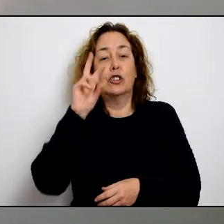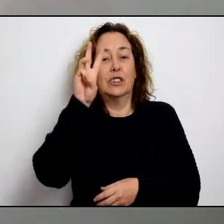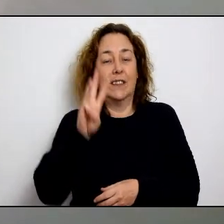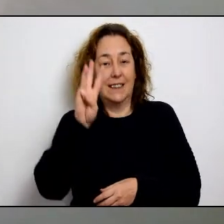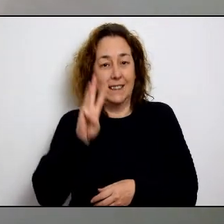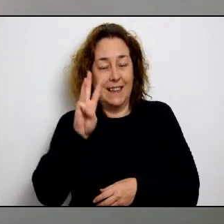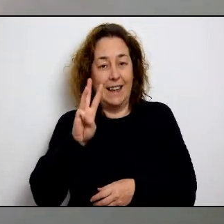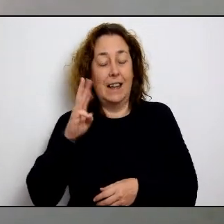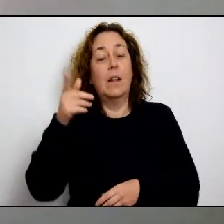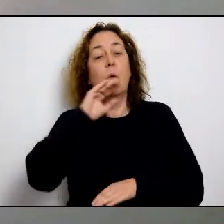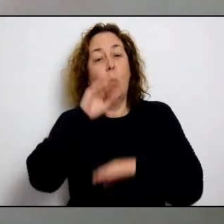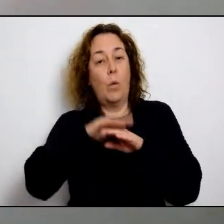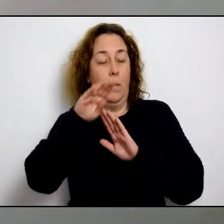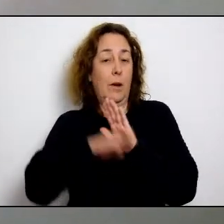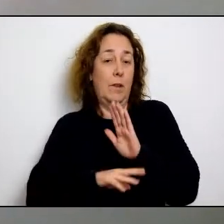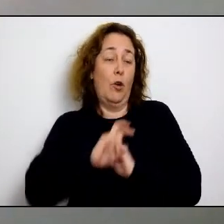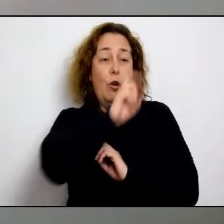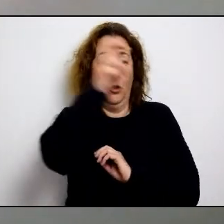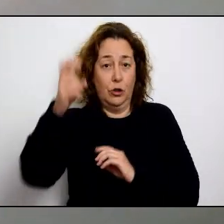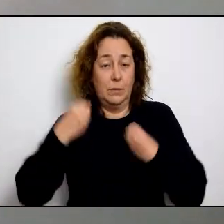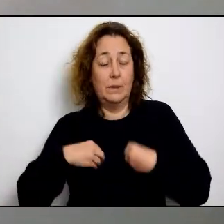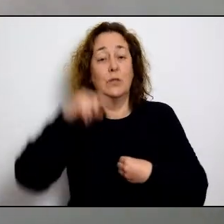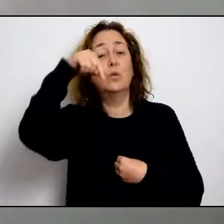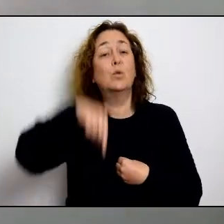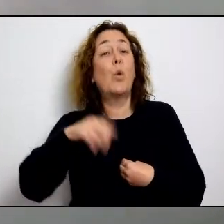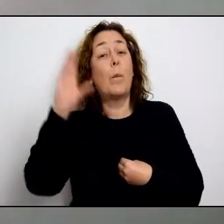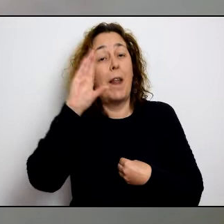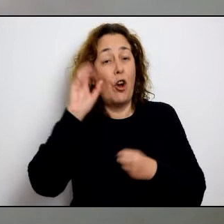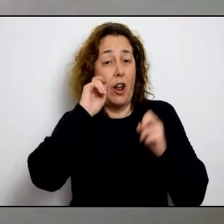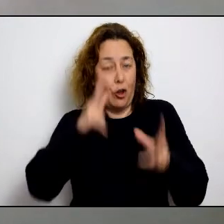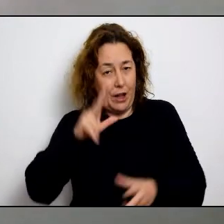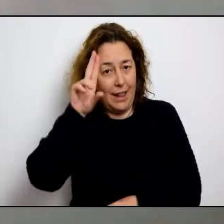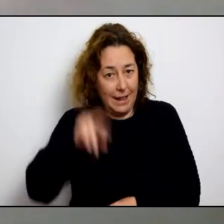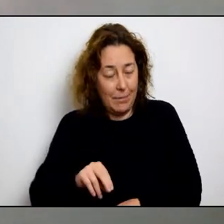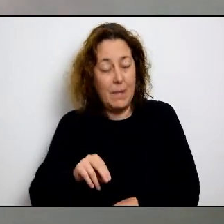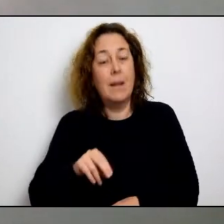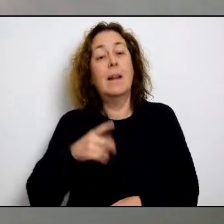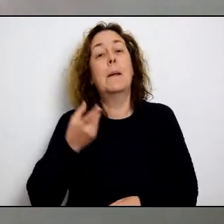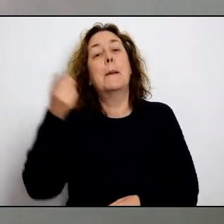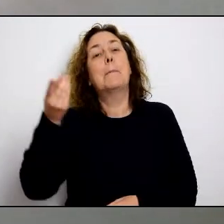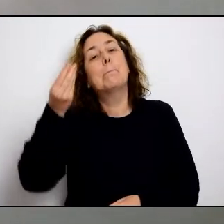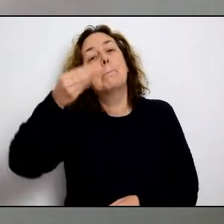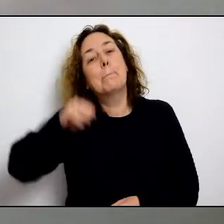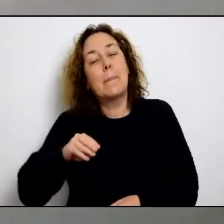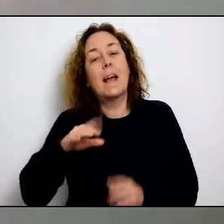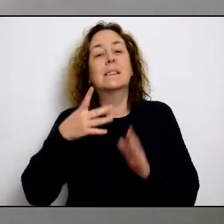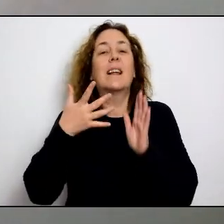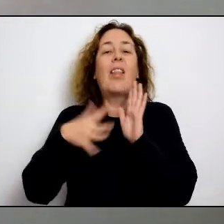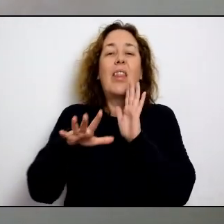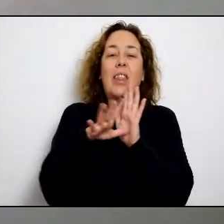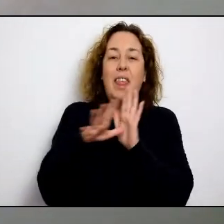part de l'àrea de salut, que finalment serà l'Hotel Carlos III, que compleix amb els requisits que ja complien els altres